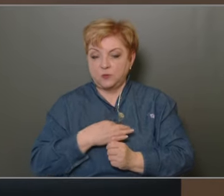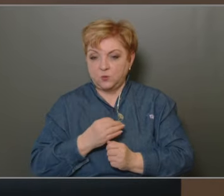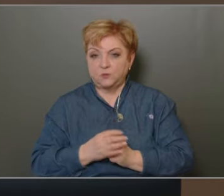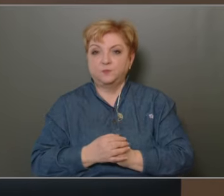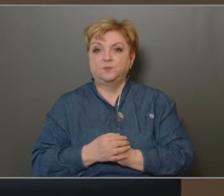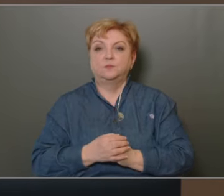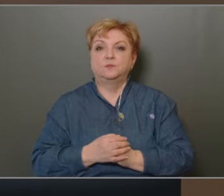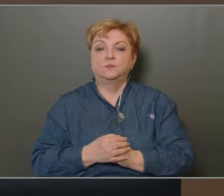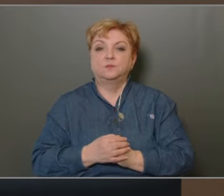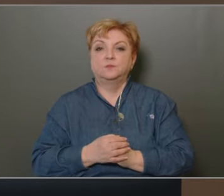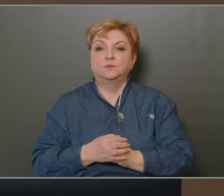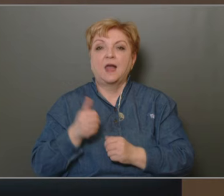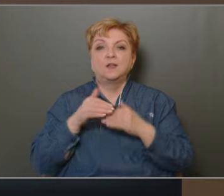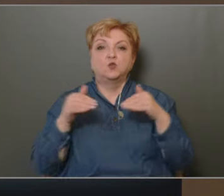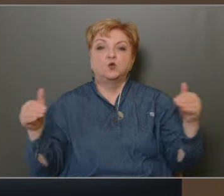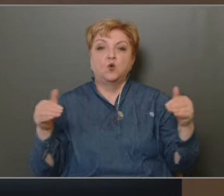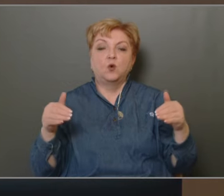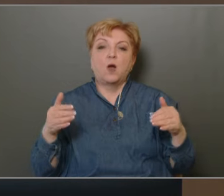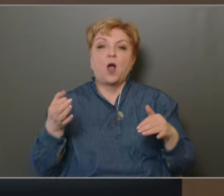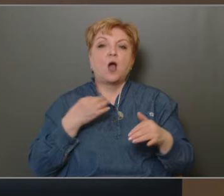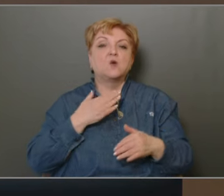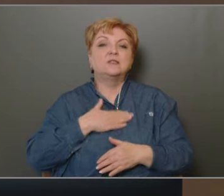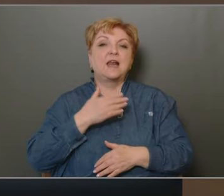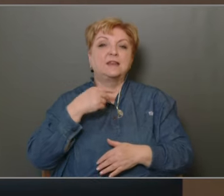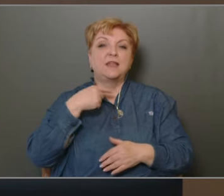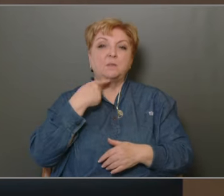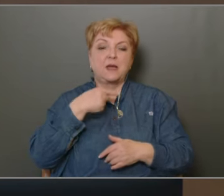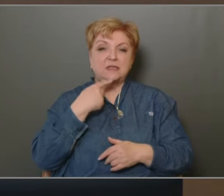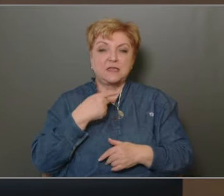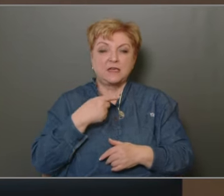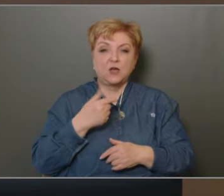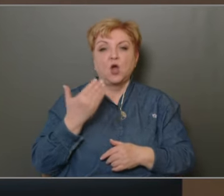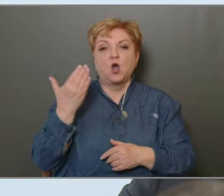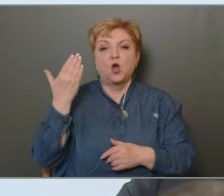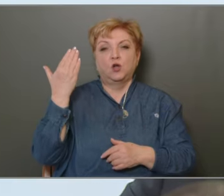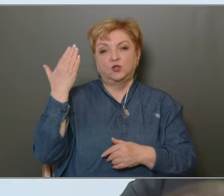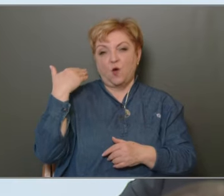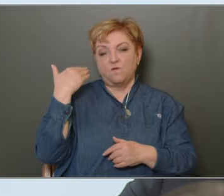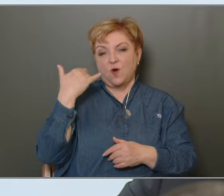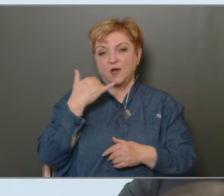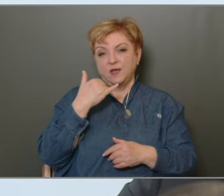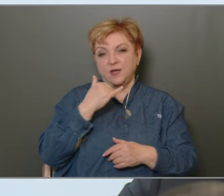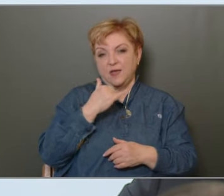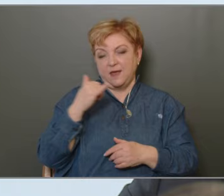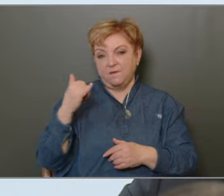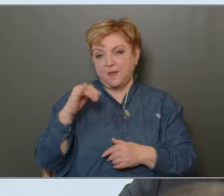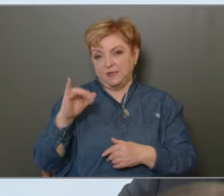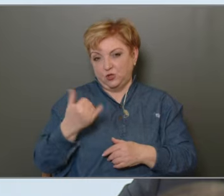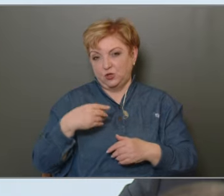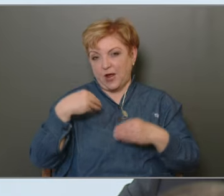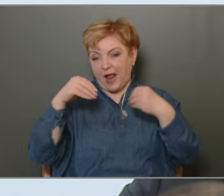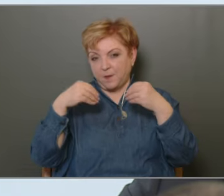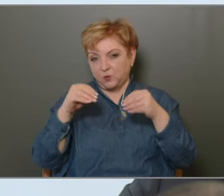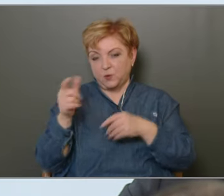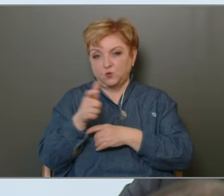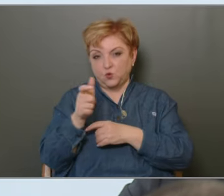polgármester úr. Elsősorban arról szeretnék beszélni, amit már a tavalyi hasonló összeévetelünkön is, testületi ülésünk is elmondtam, hogy